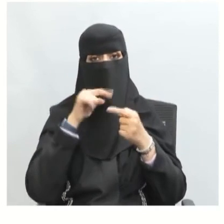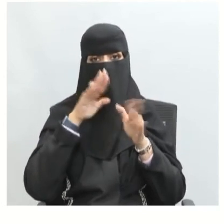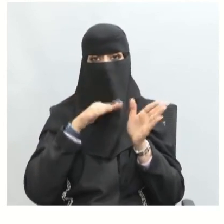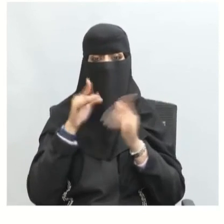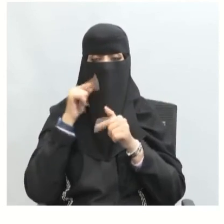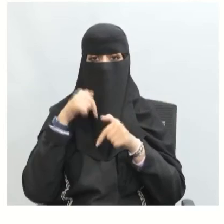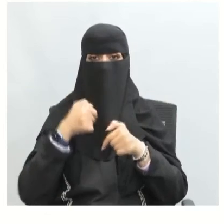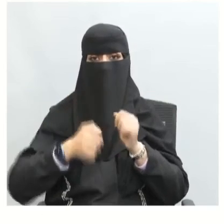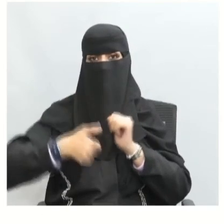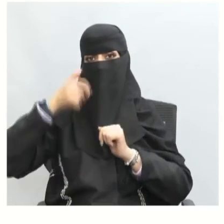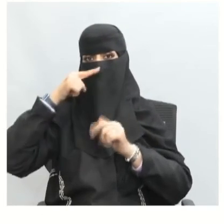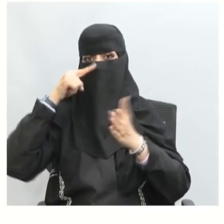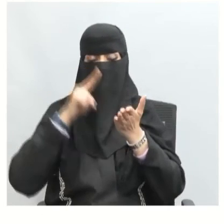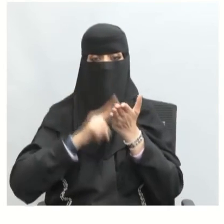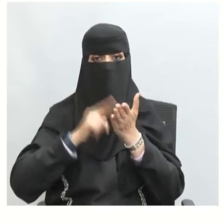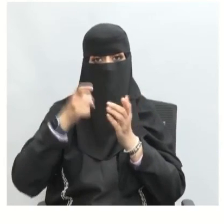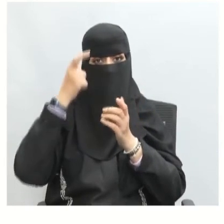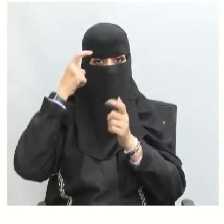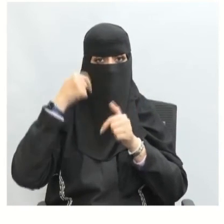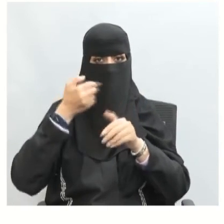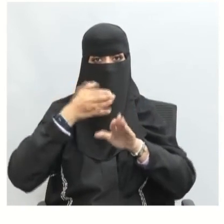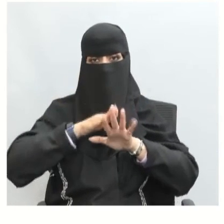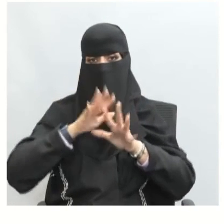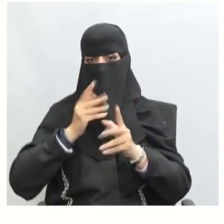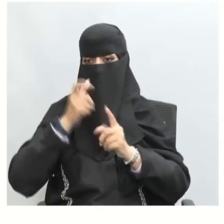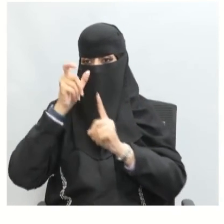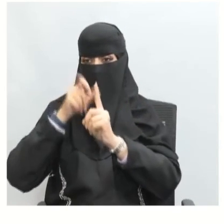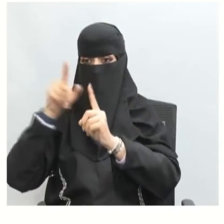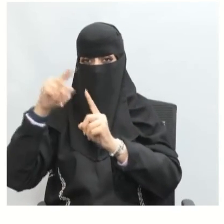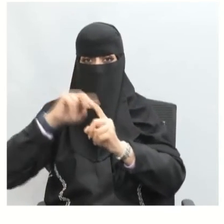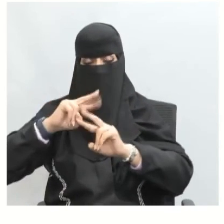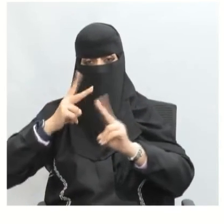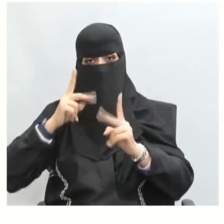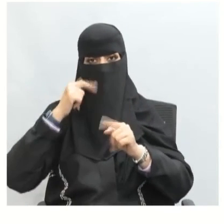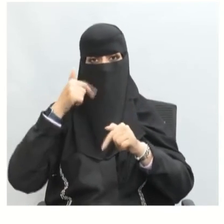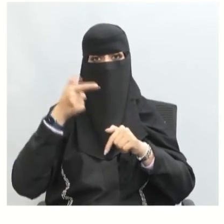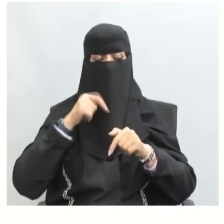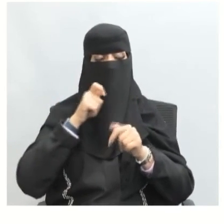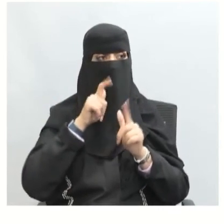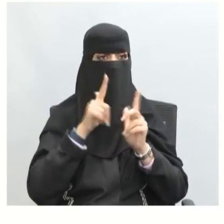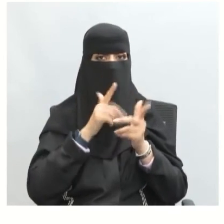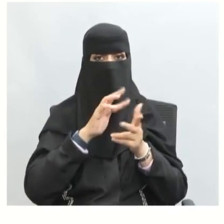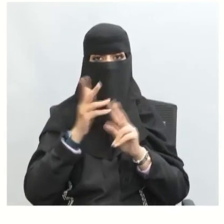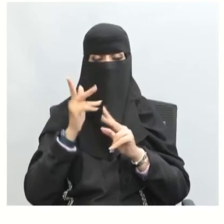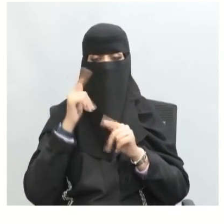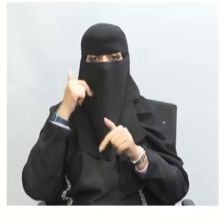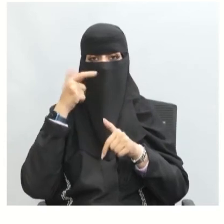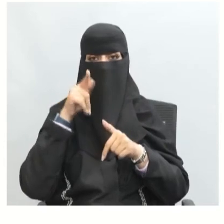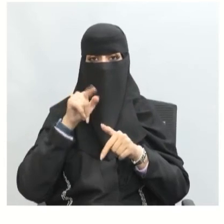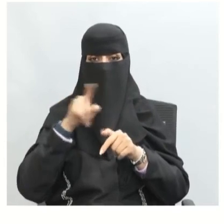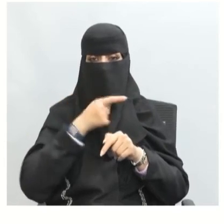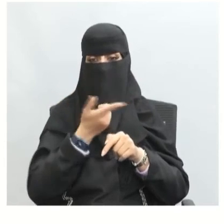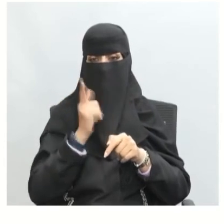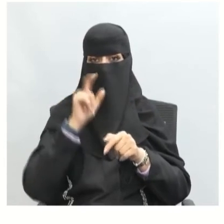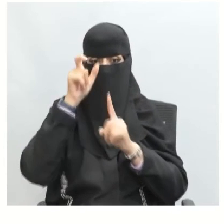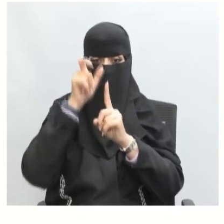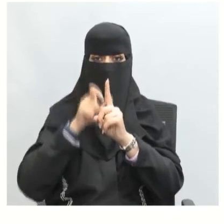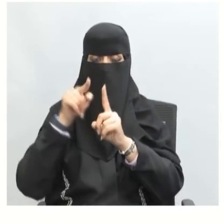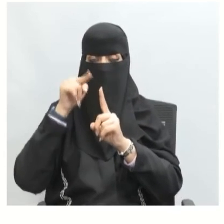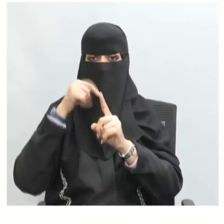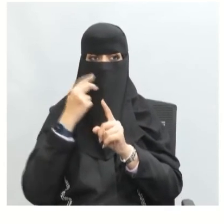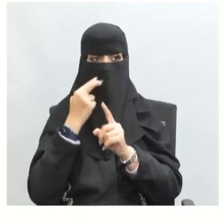أن نعرف ما لدى الآخرين من آراء مختلفة ووجهات نظر مختلفة فلكل إنسان